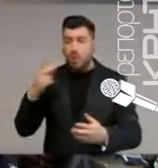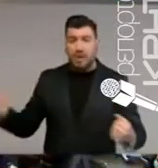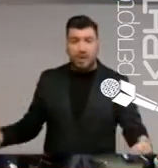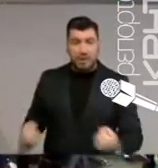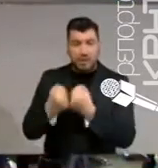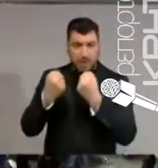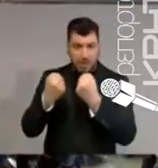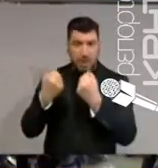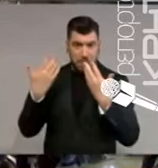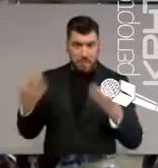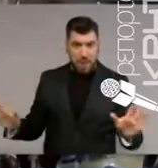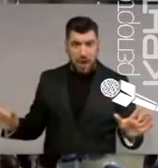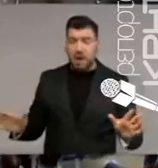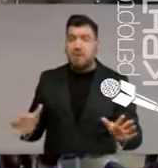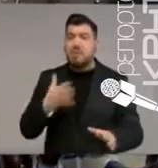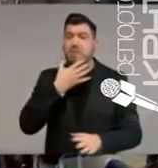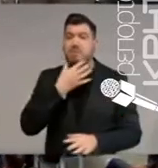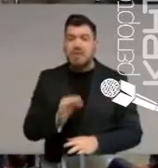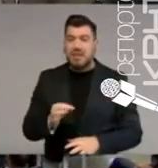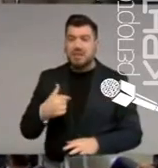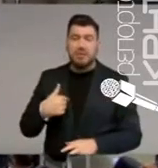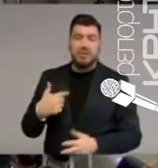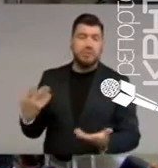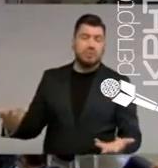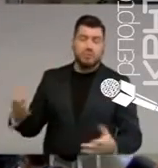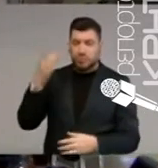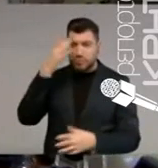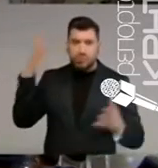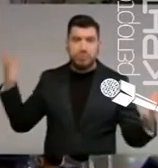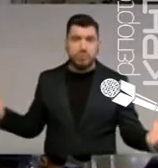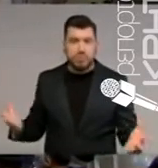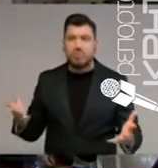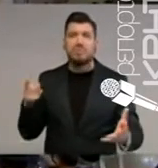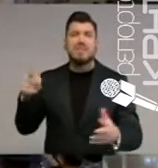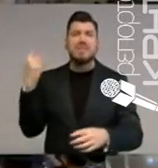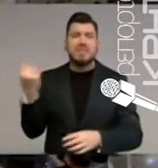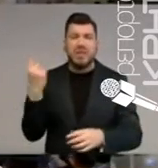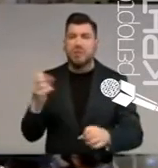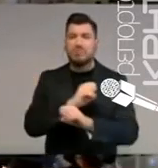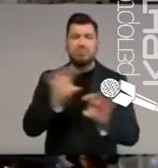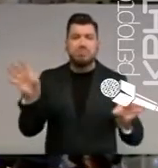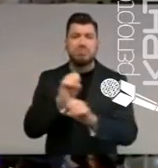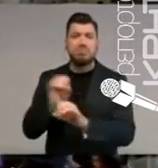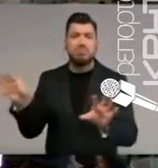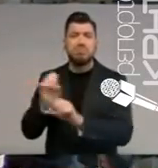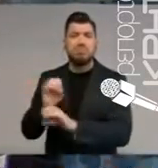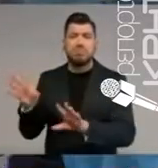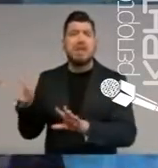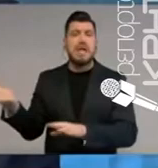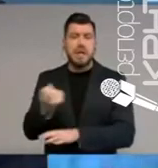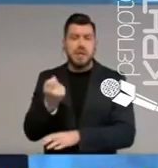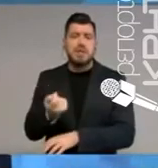όταν αυτά συμβαίνουν και μονοπολούν τα φώτα της δημοσιότητας συνήθως για ελάχιστο χρονικό διάστημα.